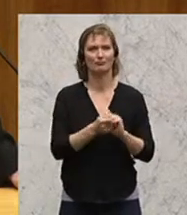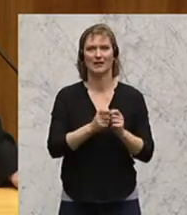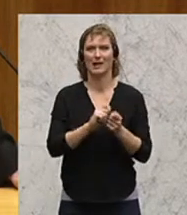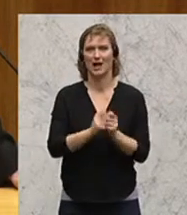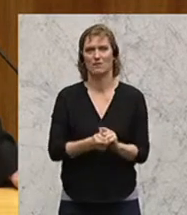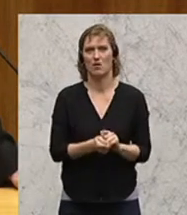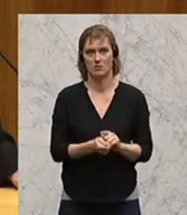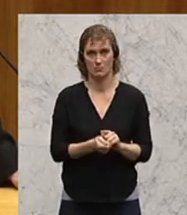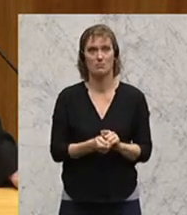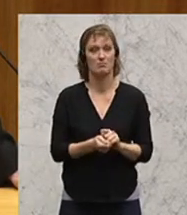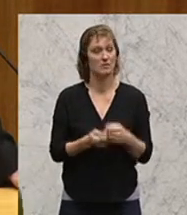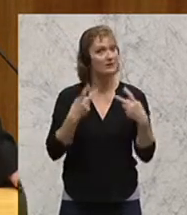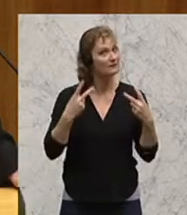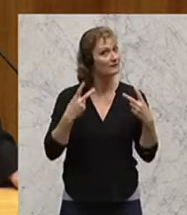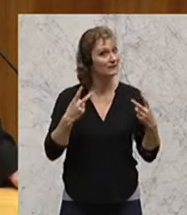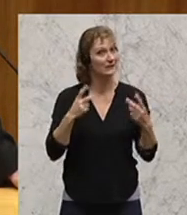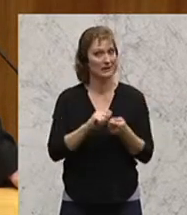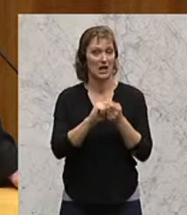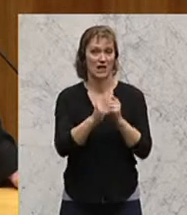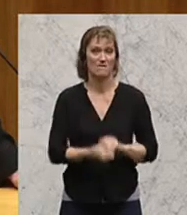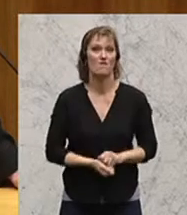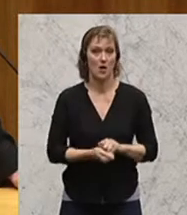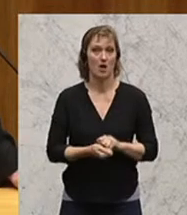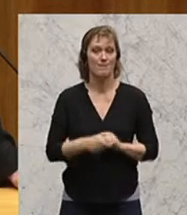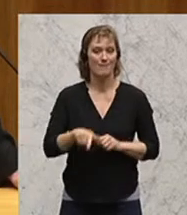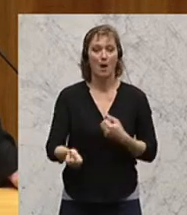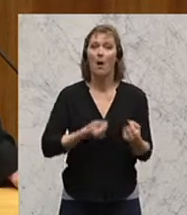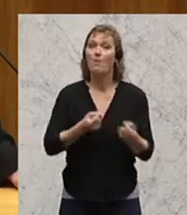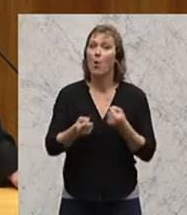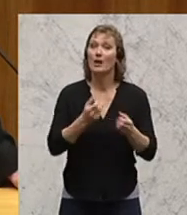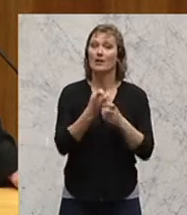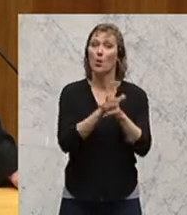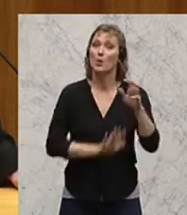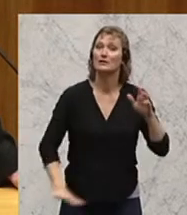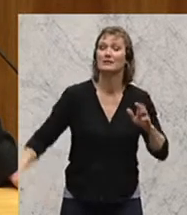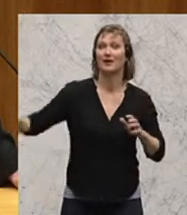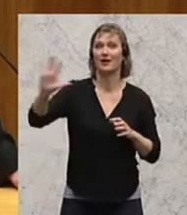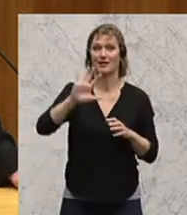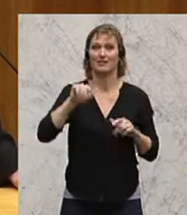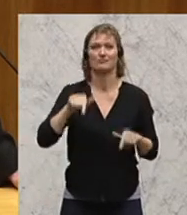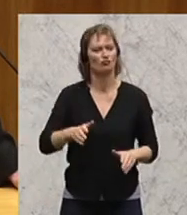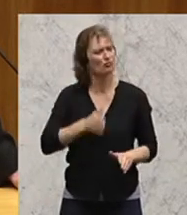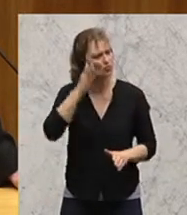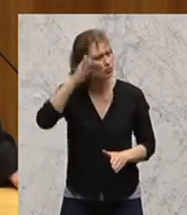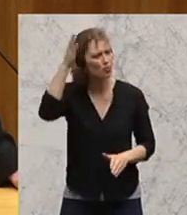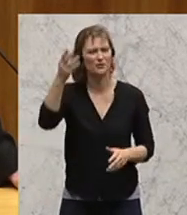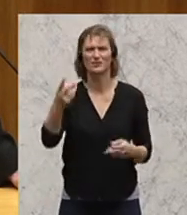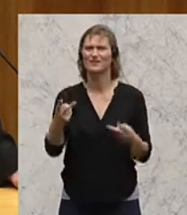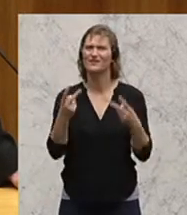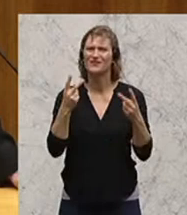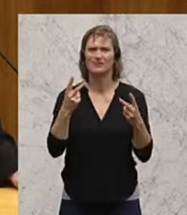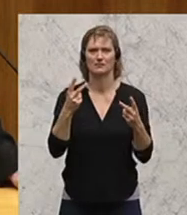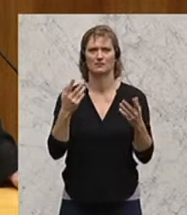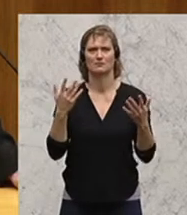komplette, eine wichtige Reform, die die Politik in Österreich der Zukunft wesentlich